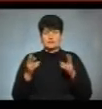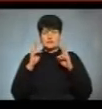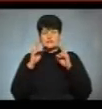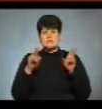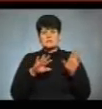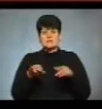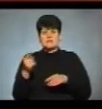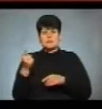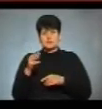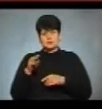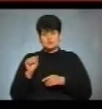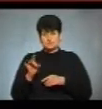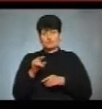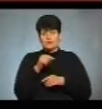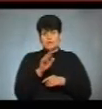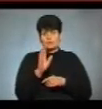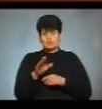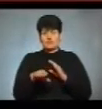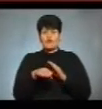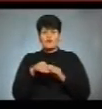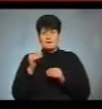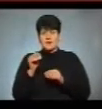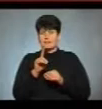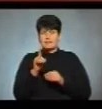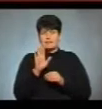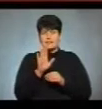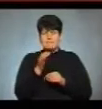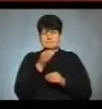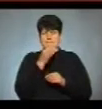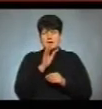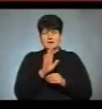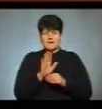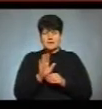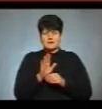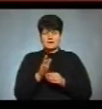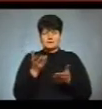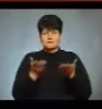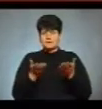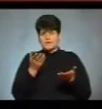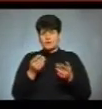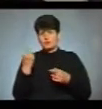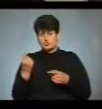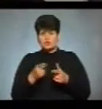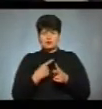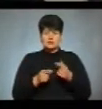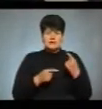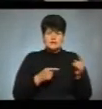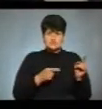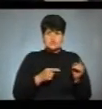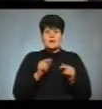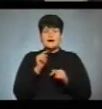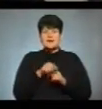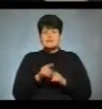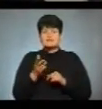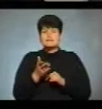туру. І саме вони будуть вибирати, навіть не перехильники, які є якерним електоратом одного чи іншого, а, власне, ті,